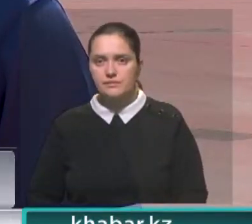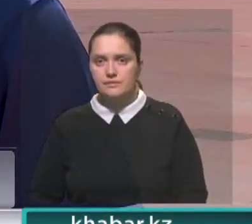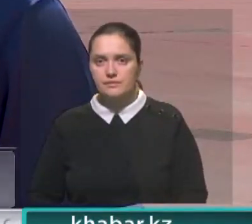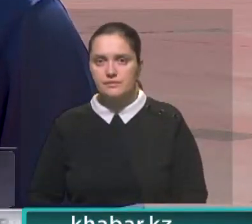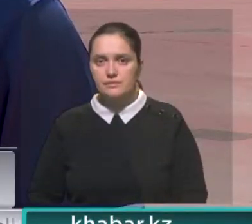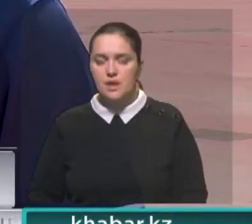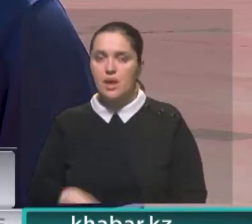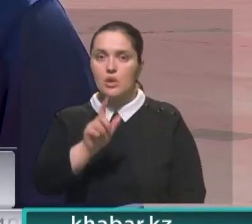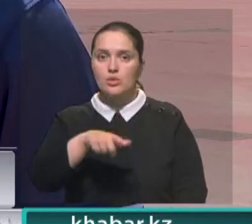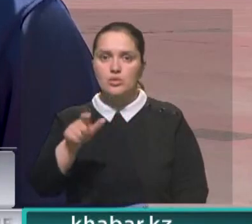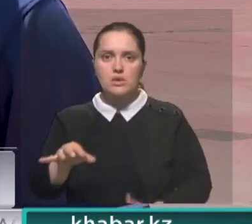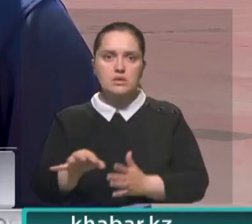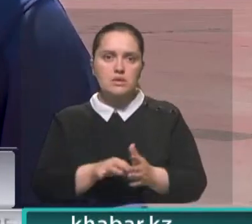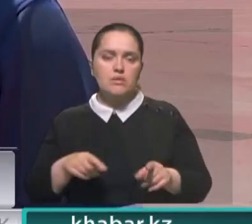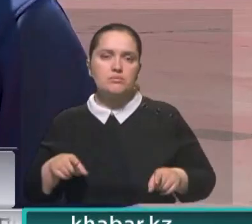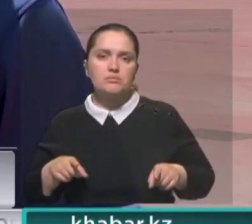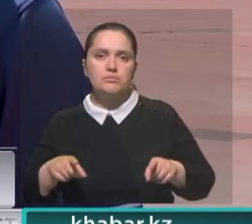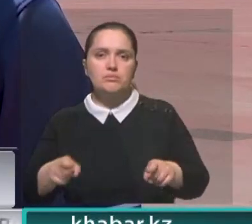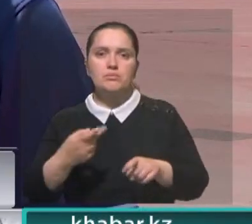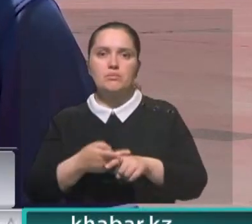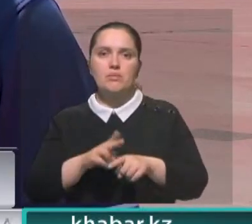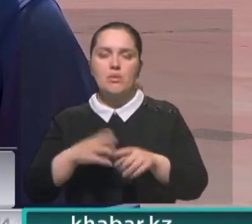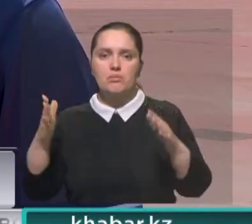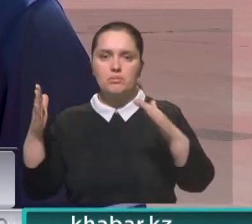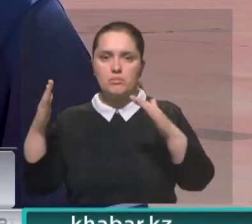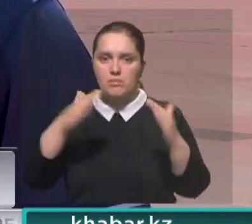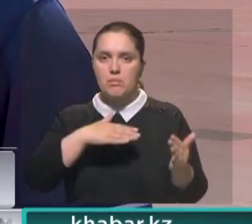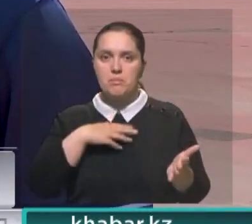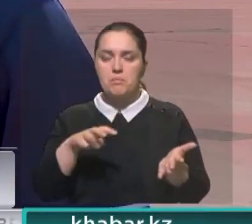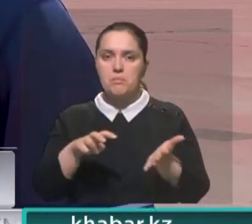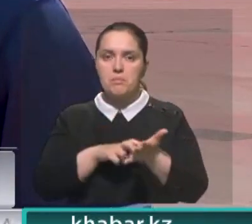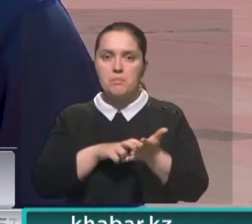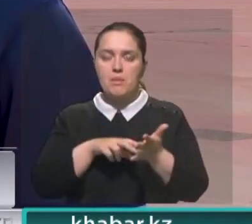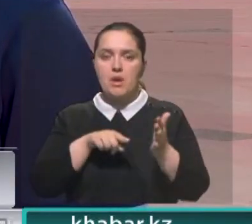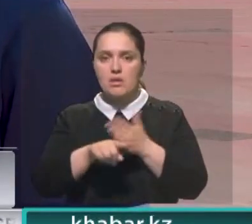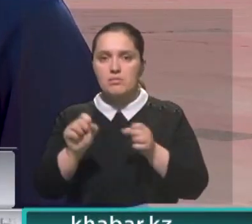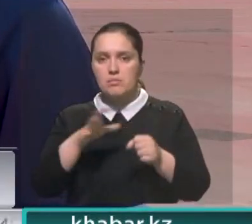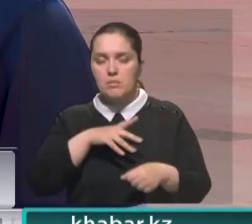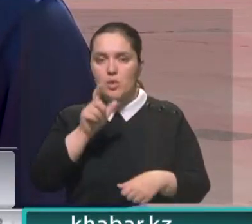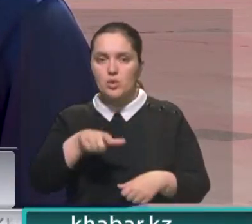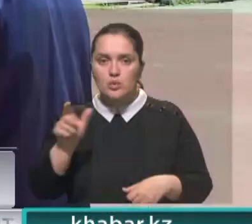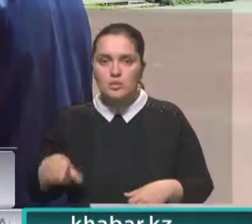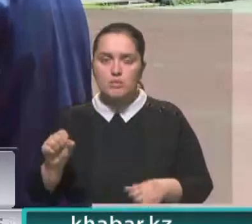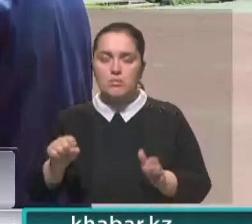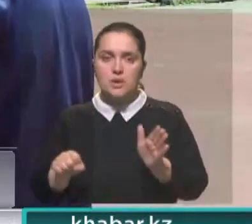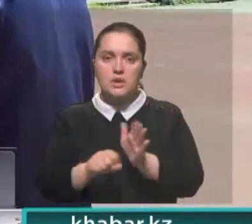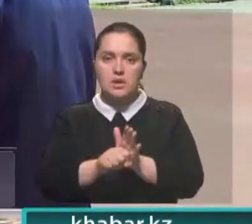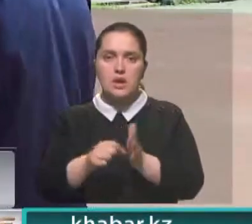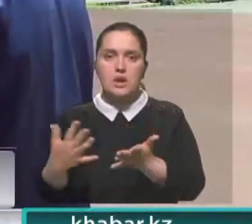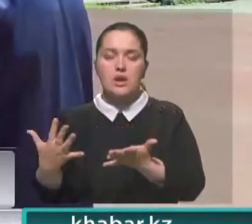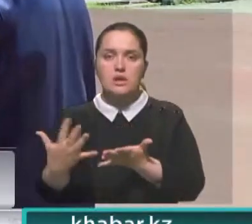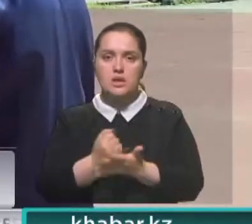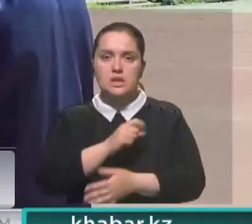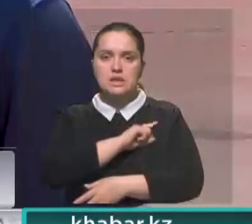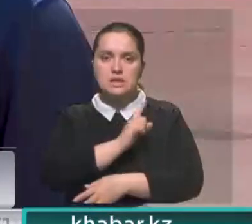Все люди разом кинулись поднимать обрушившуюся кровлю. Мы боялись, что под ней могли быть люди. Они могли погибнуть. Нашли в себе